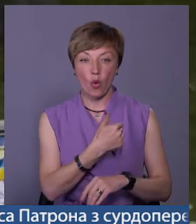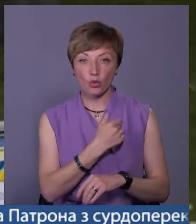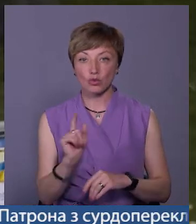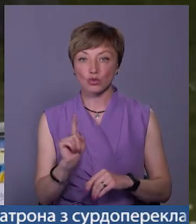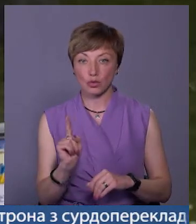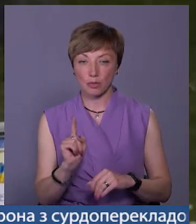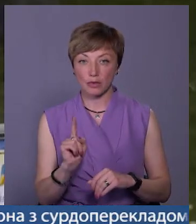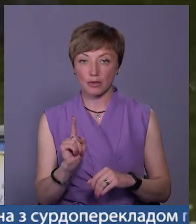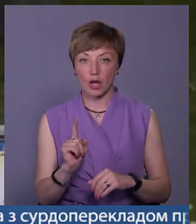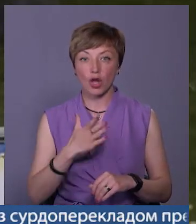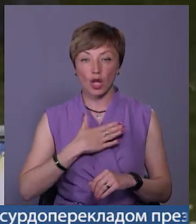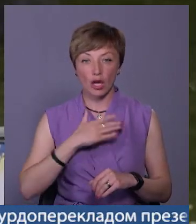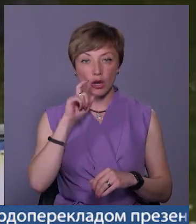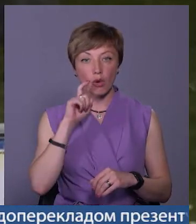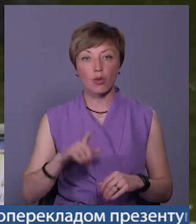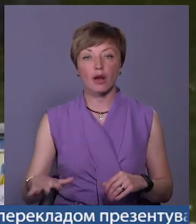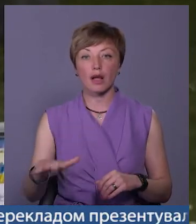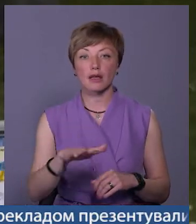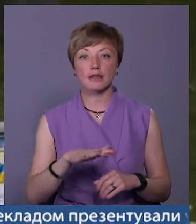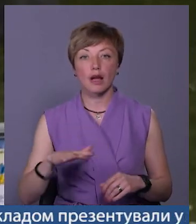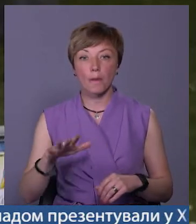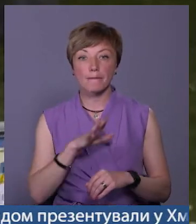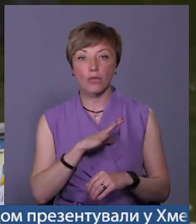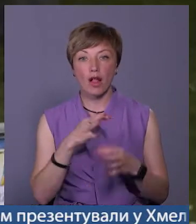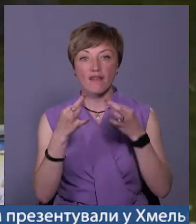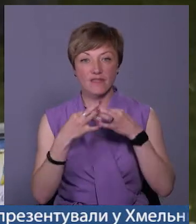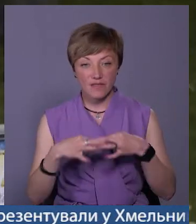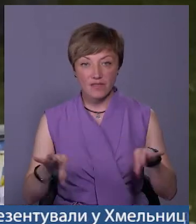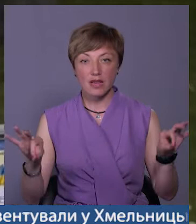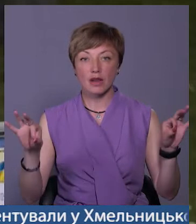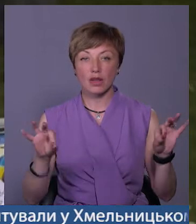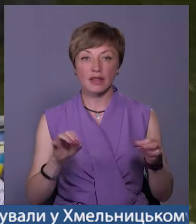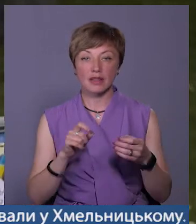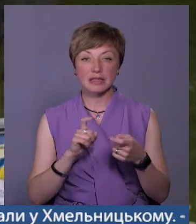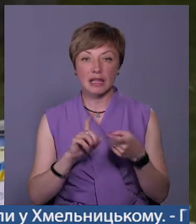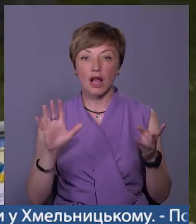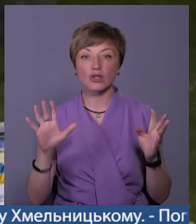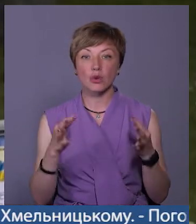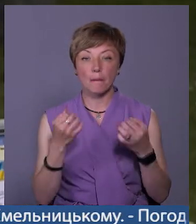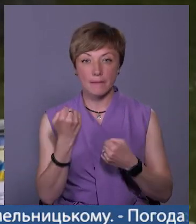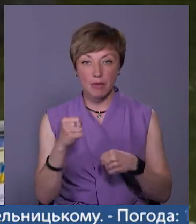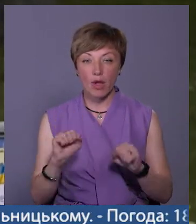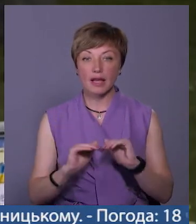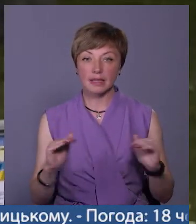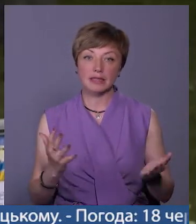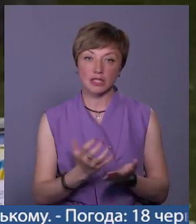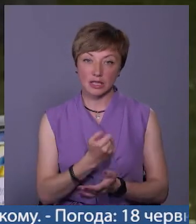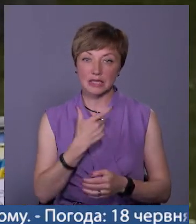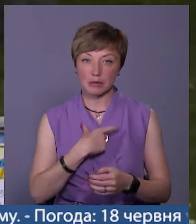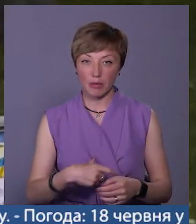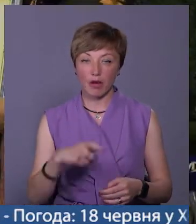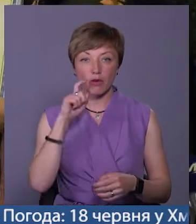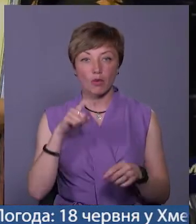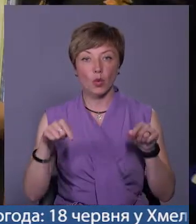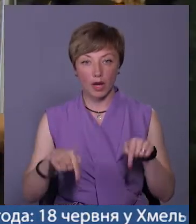наша Україна була вільною, незалежною, перемогла, і щоб діти знайшли себе в